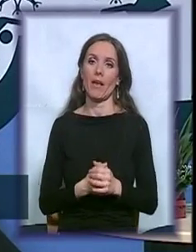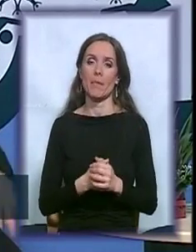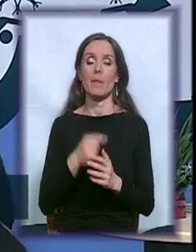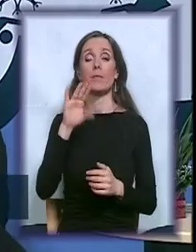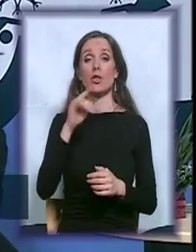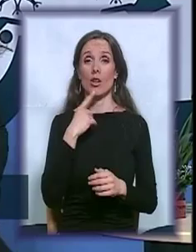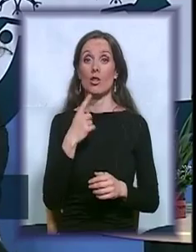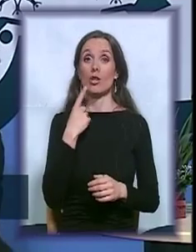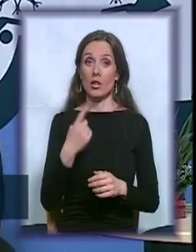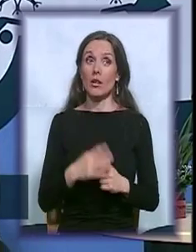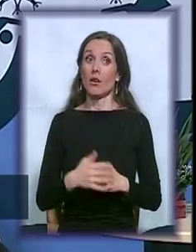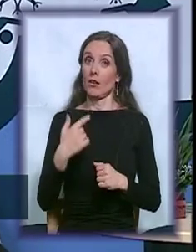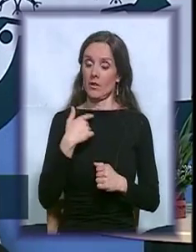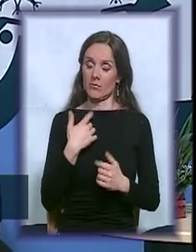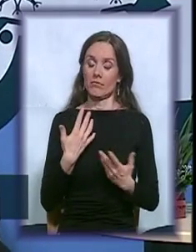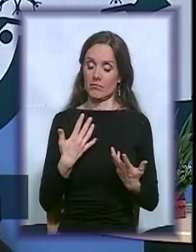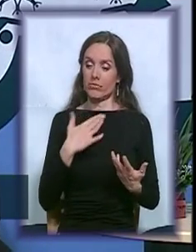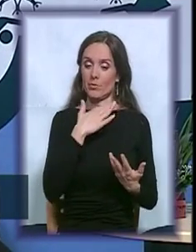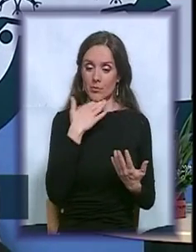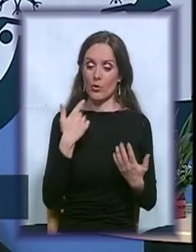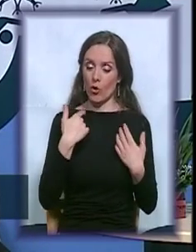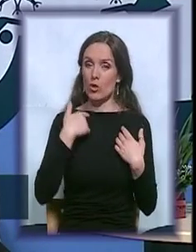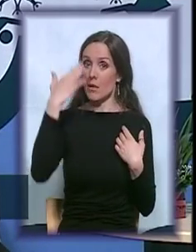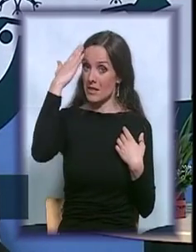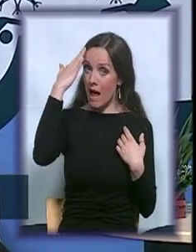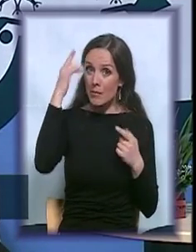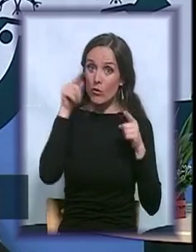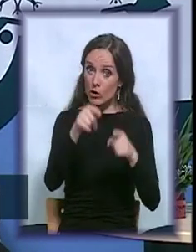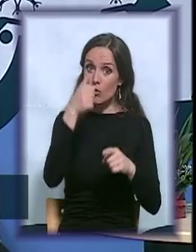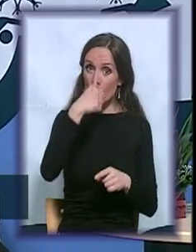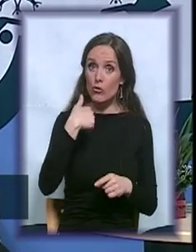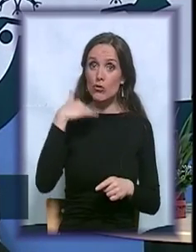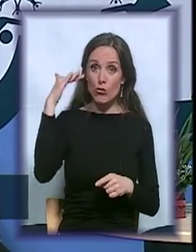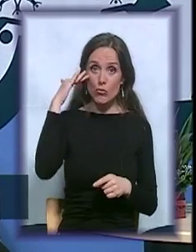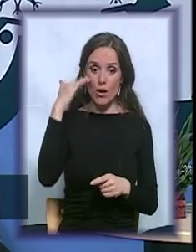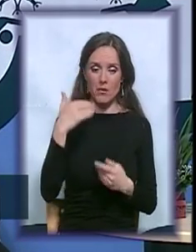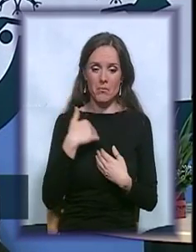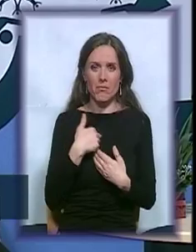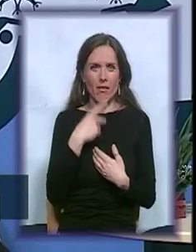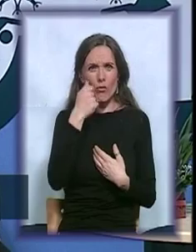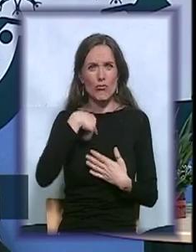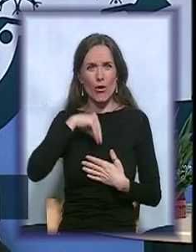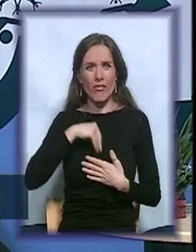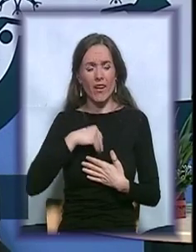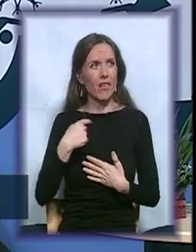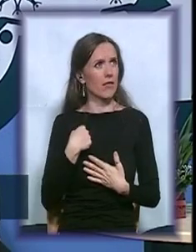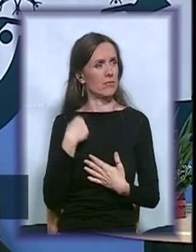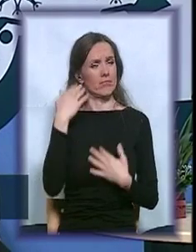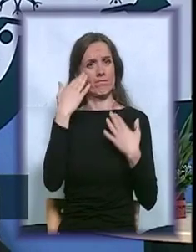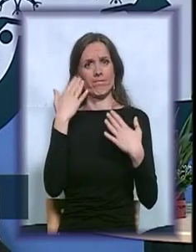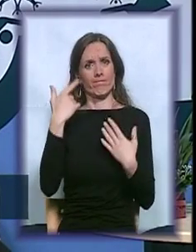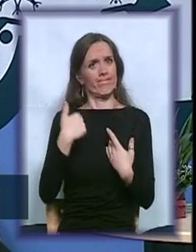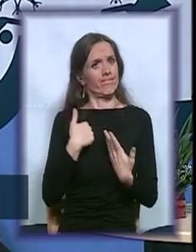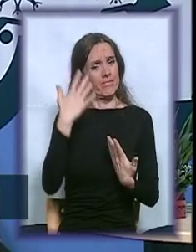I glas mi ostavlja, toliko sam zabrinuta zbog ovoga što čujem na provestu kao čovek, jer pitam se šta